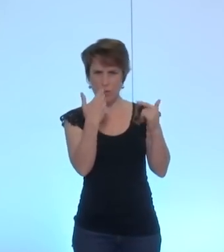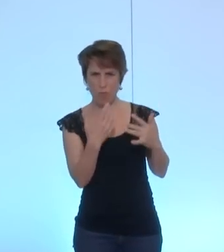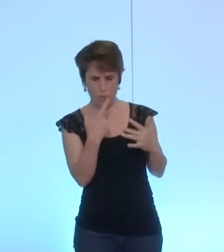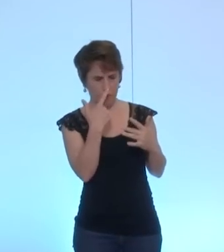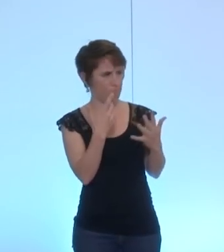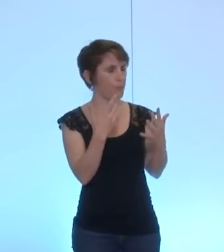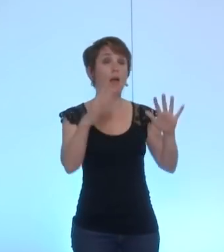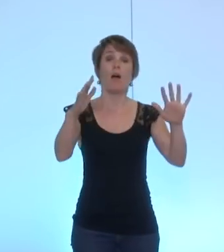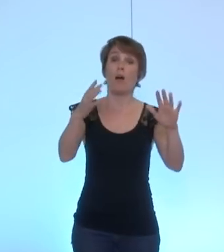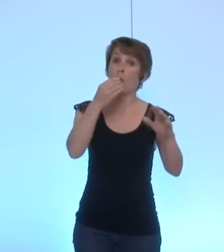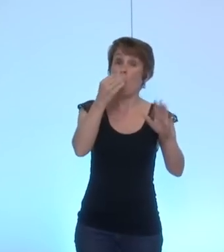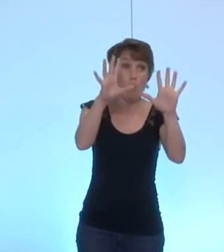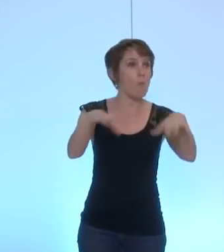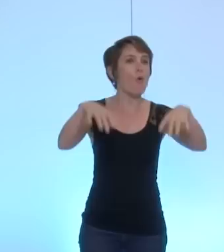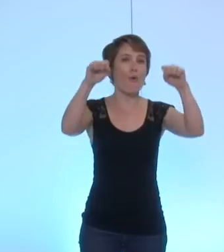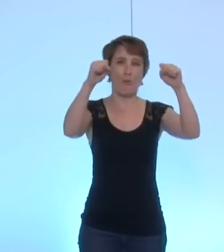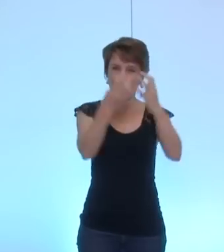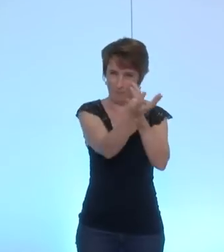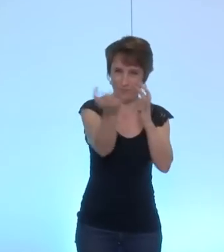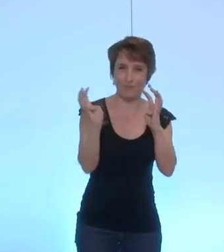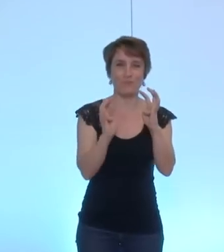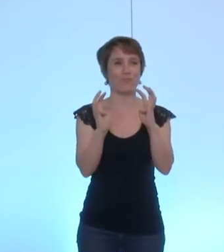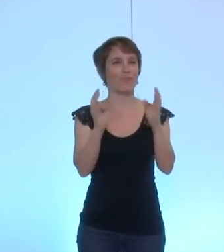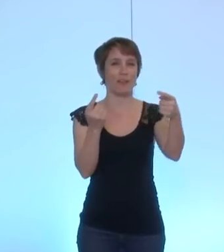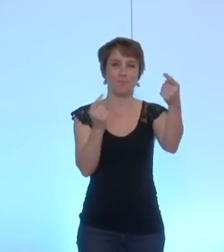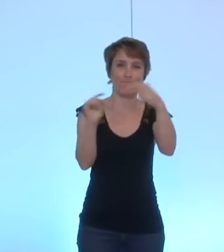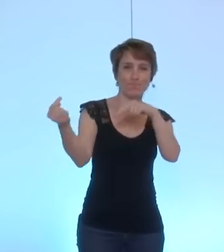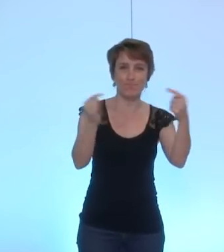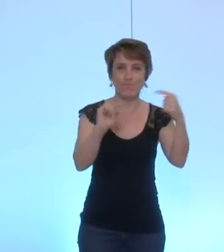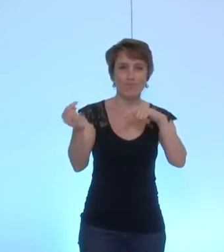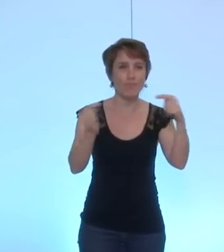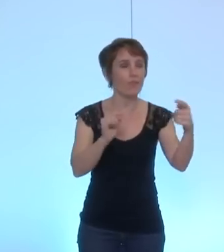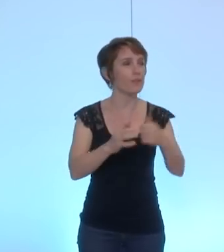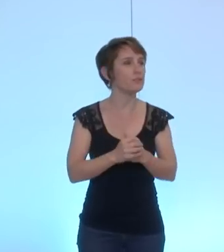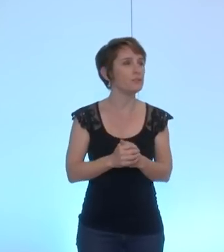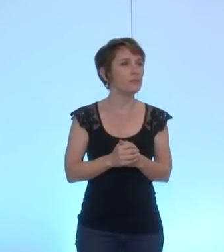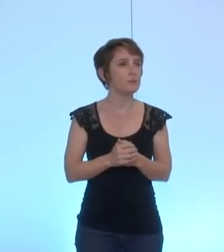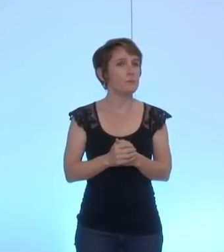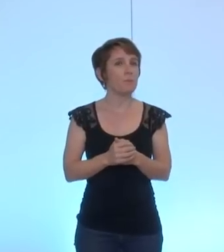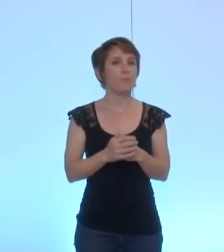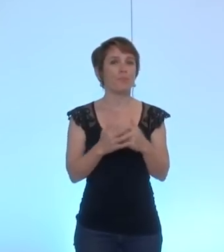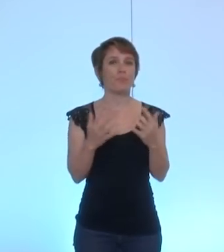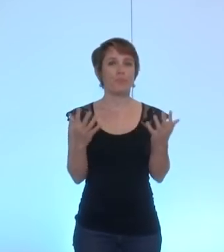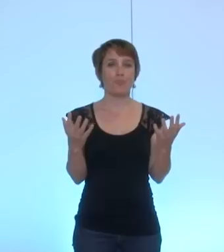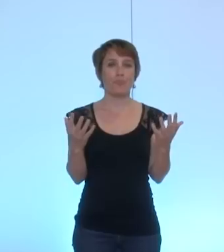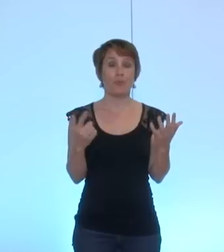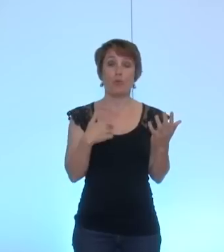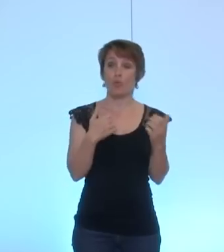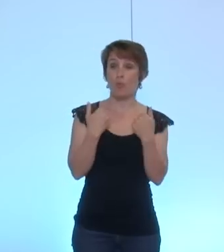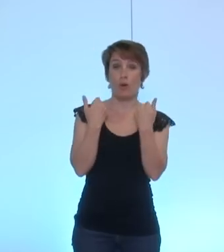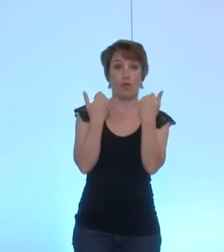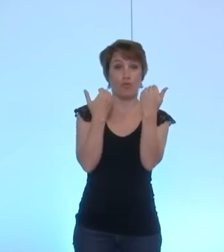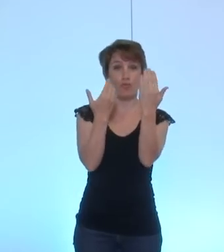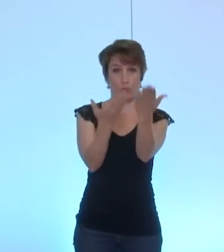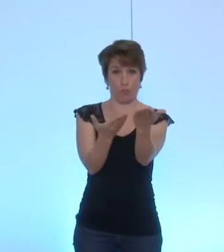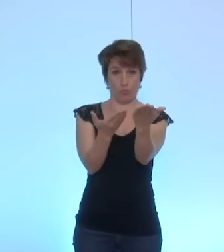donc nous reprenons le cours de ce conseil municipal et je vous propose